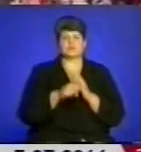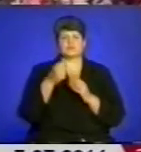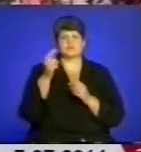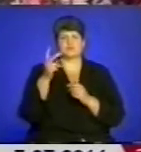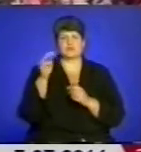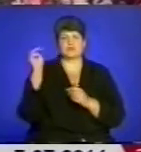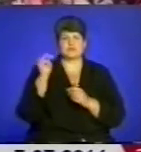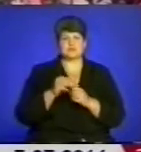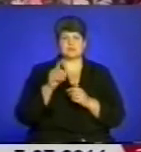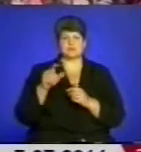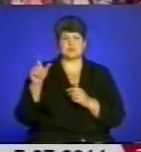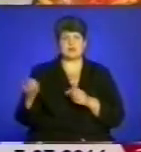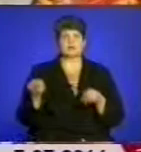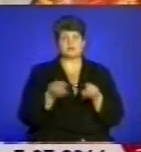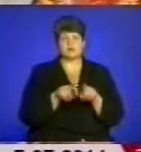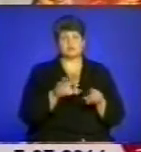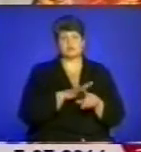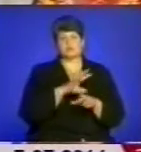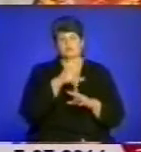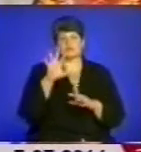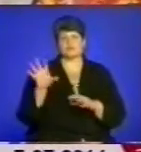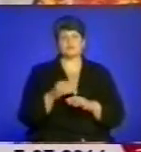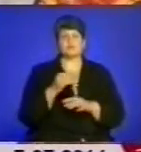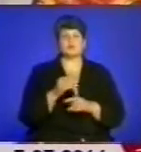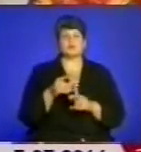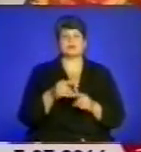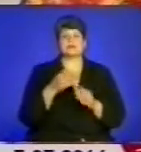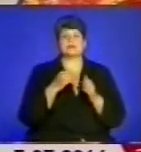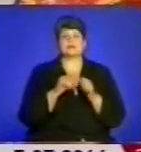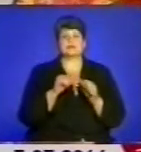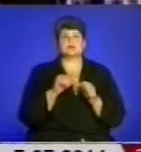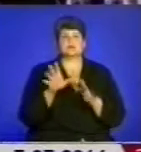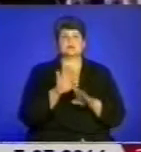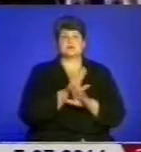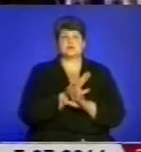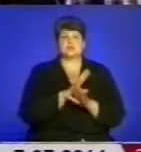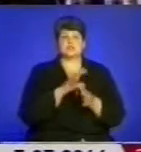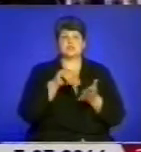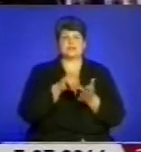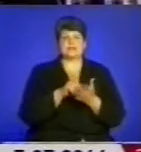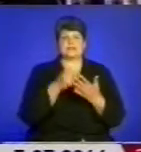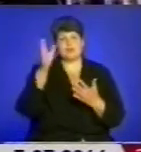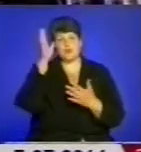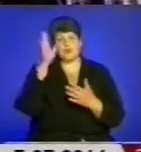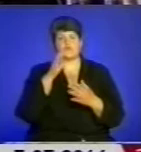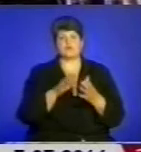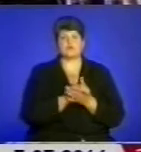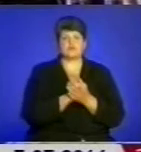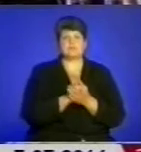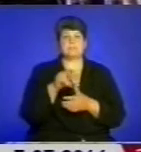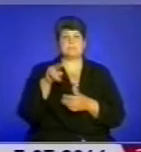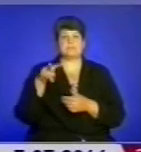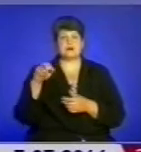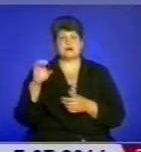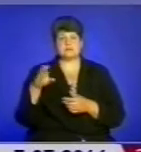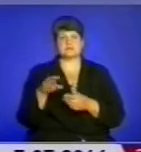майже усю тодішню еліту Тернопільщини. Адже серед загиблих – переважно члени наукових товариств «Просвіти», «Пласту», представники